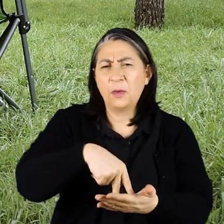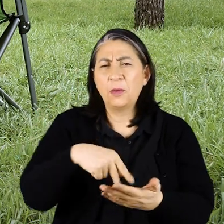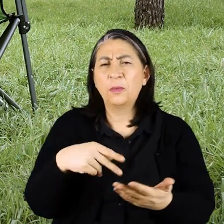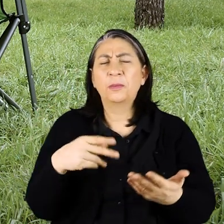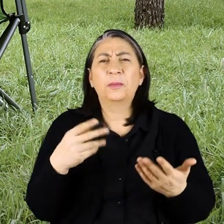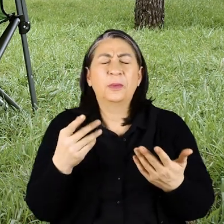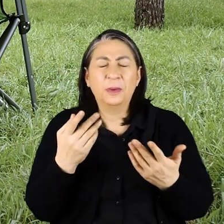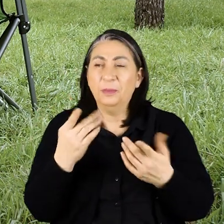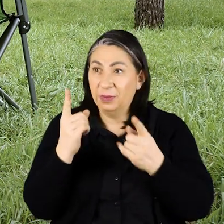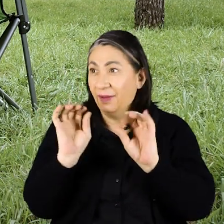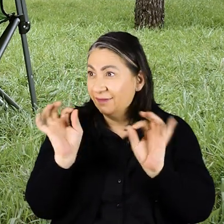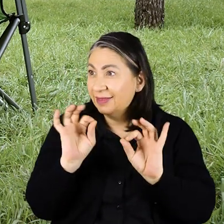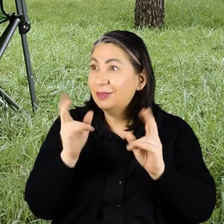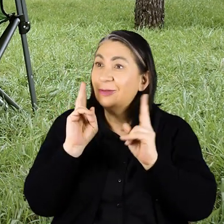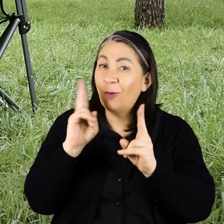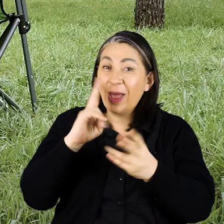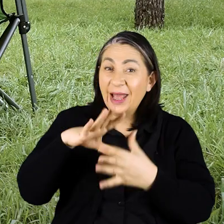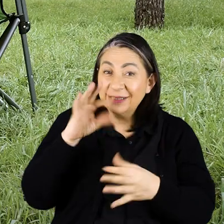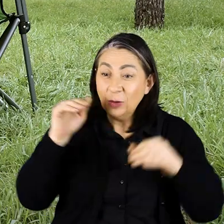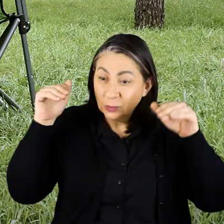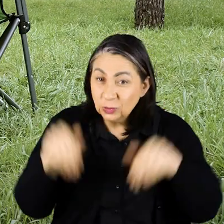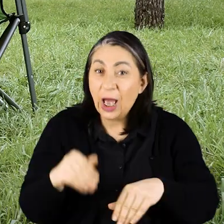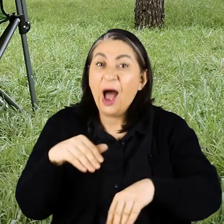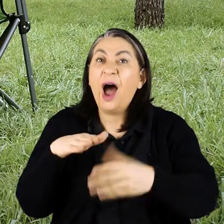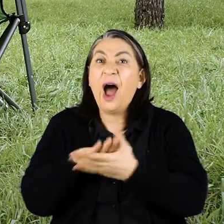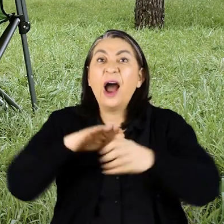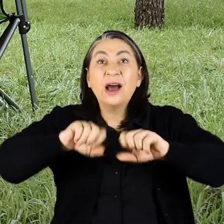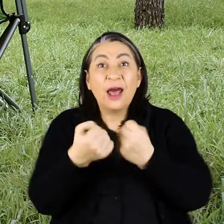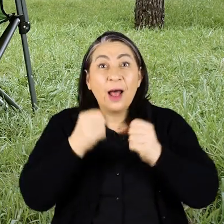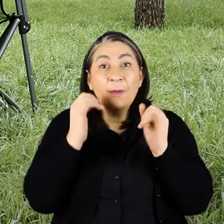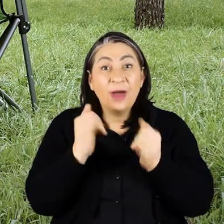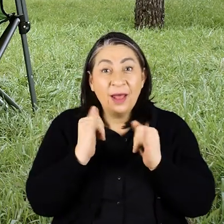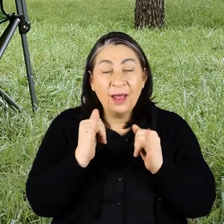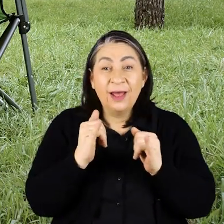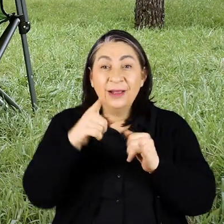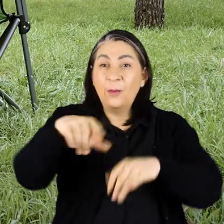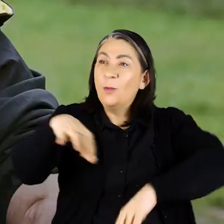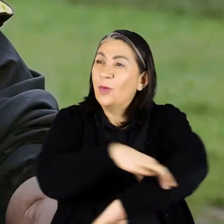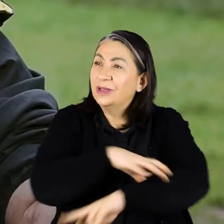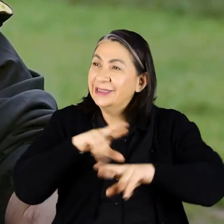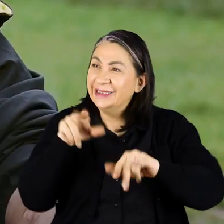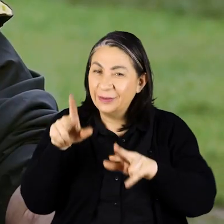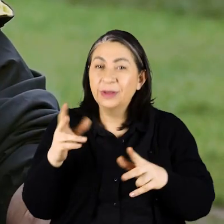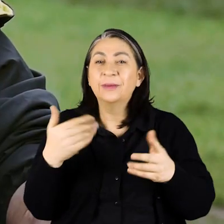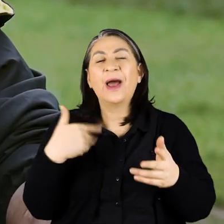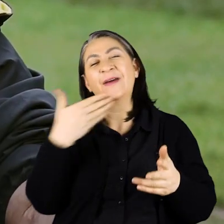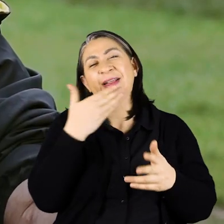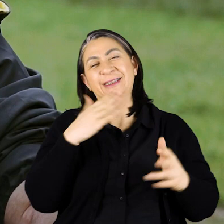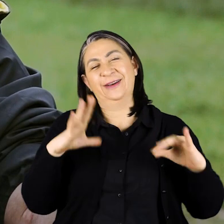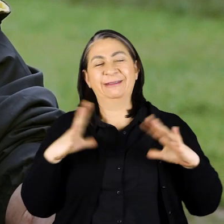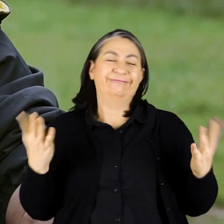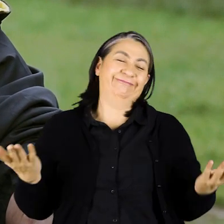bir de şöyle de bir durum var tabii Normal insanların oraya düştüğü zaman Bacakları kırılabiliyor senin protezin kırıldığı gibi Biz de işte avantajlıyız o konuda